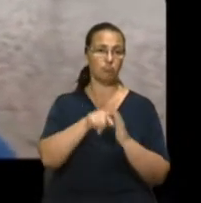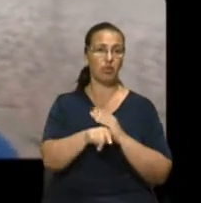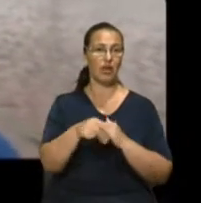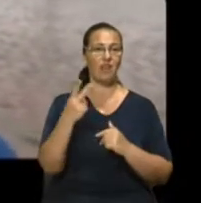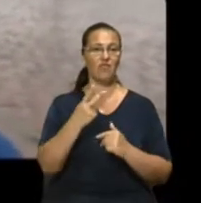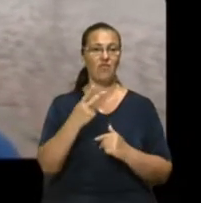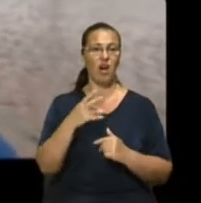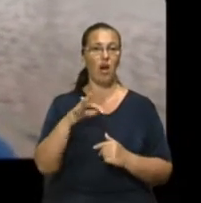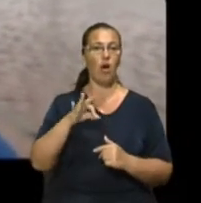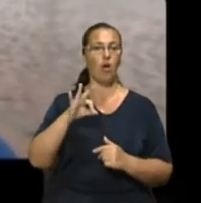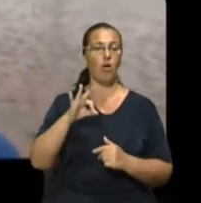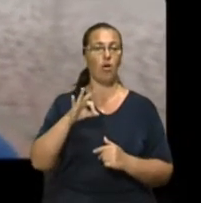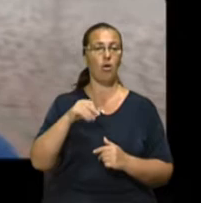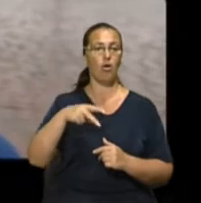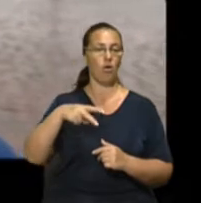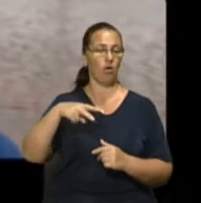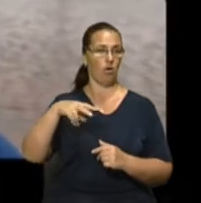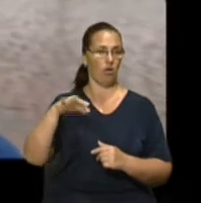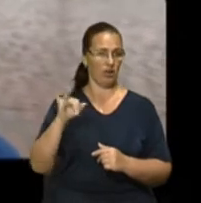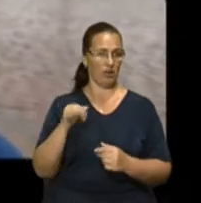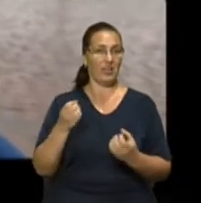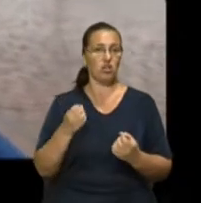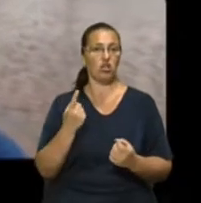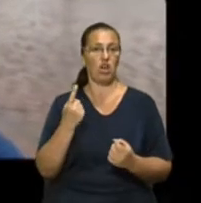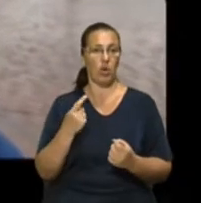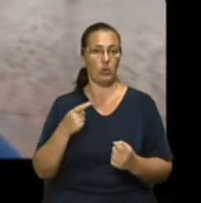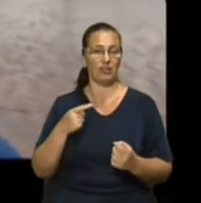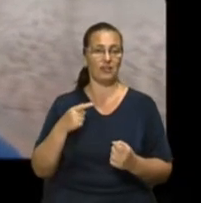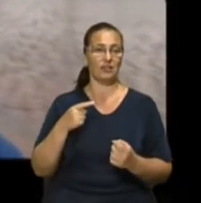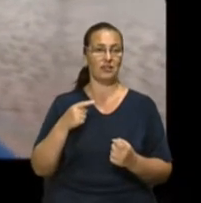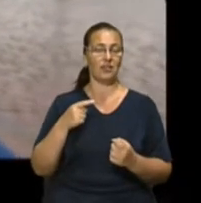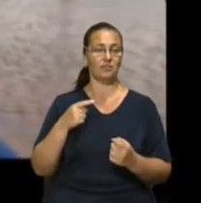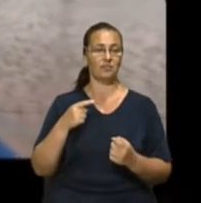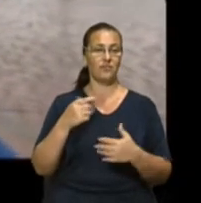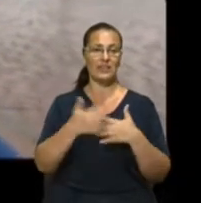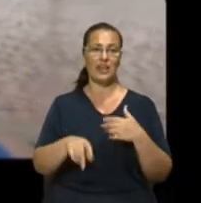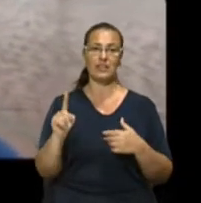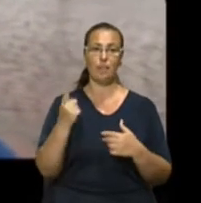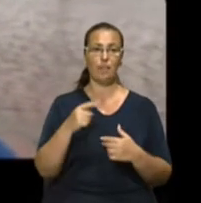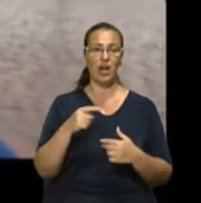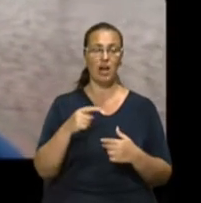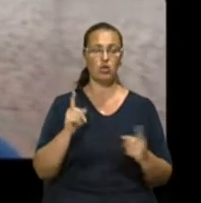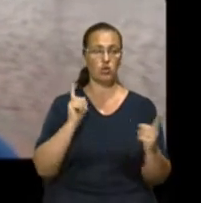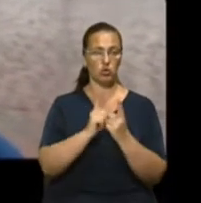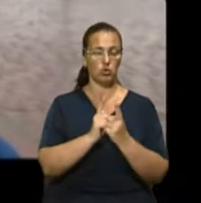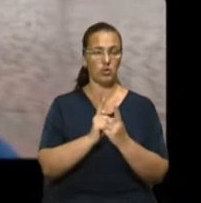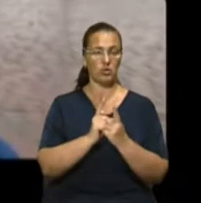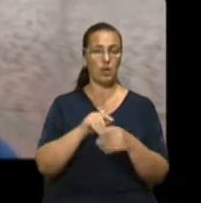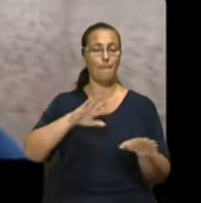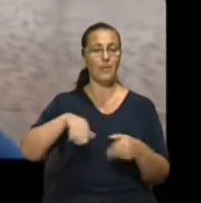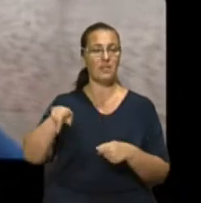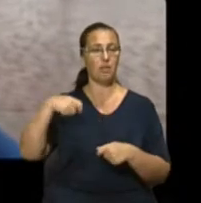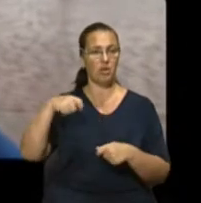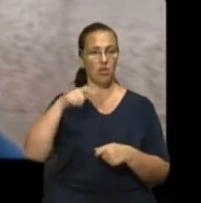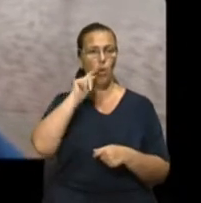воротарю збірної України. Після того ще один гол забили Німкені всередині першого тайму з пенальті. Після перерви